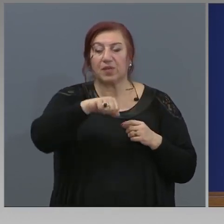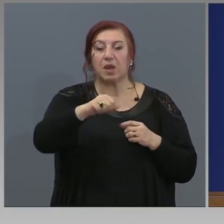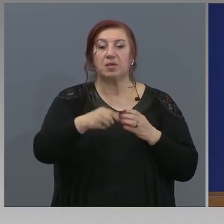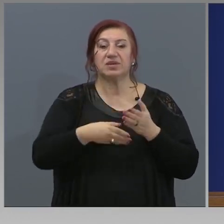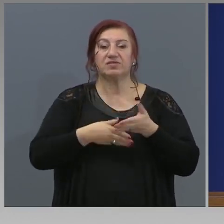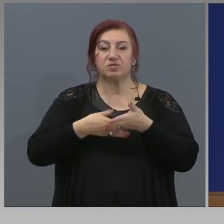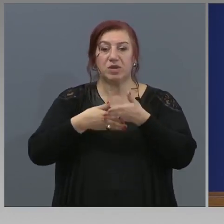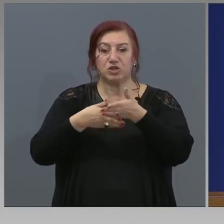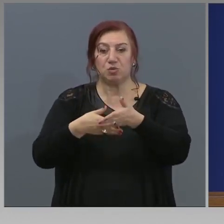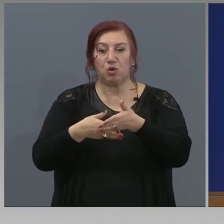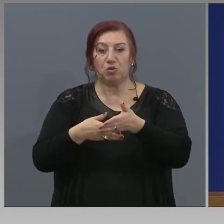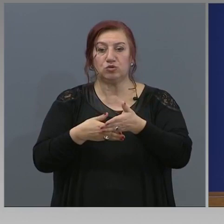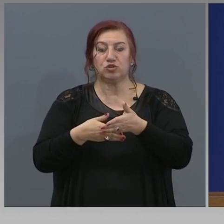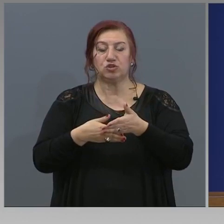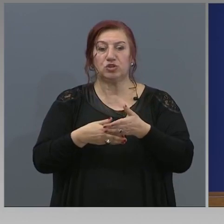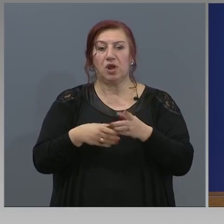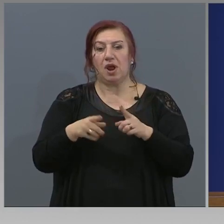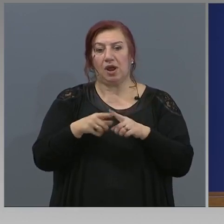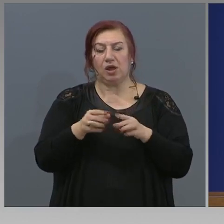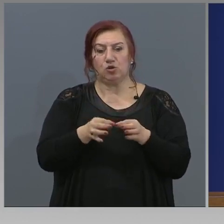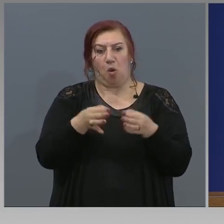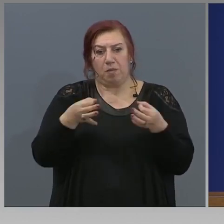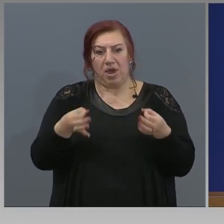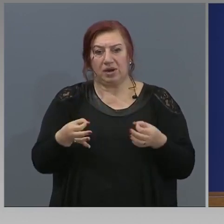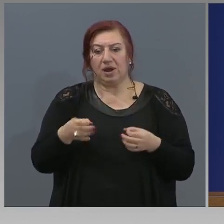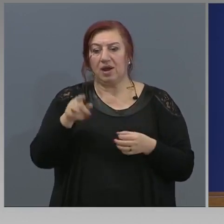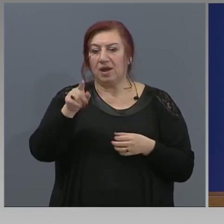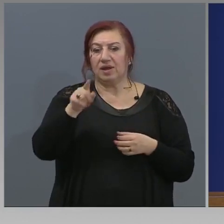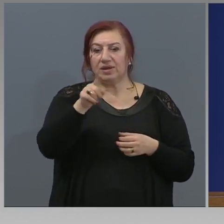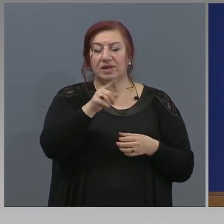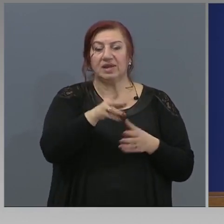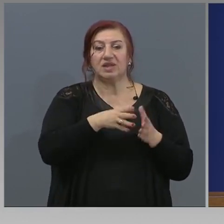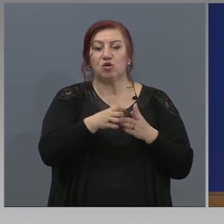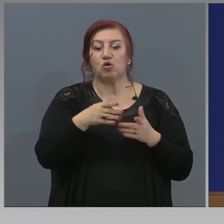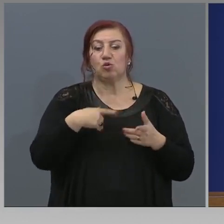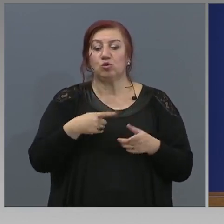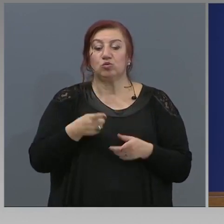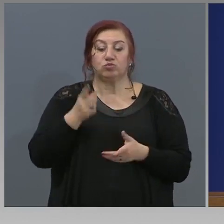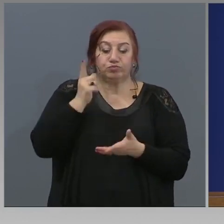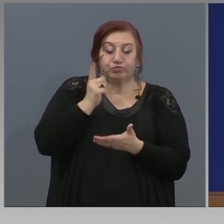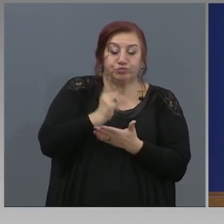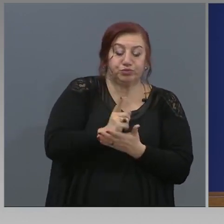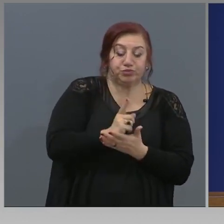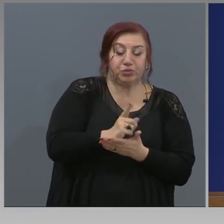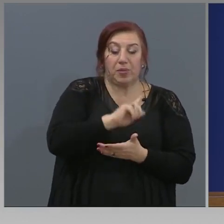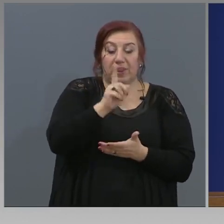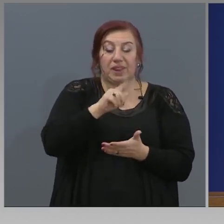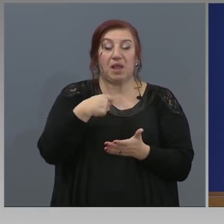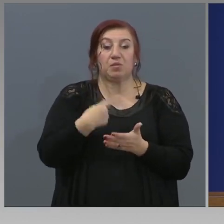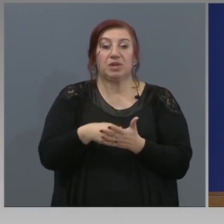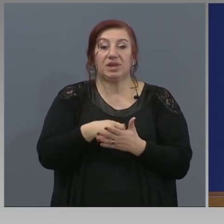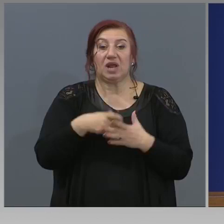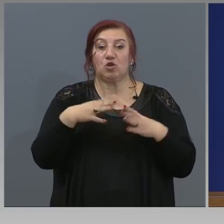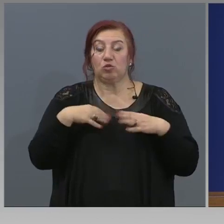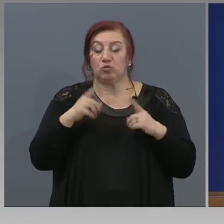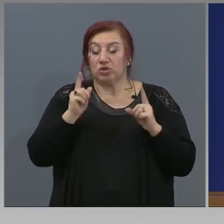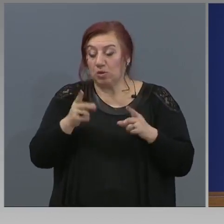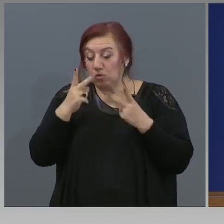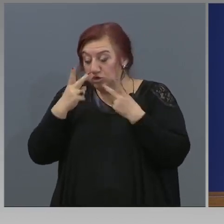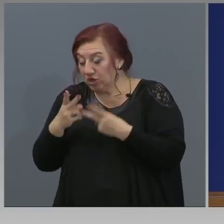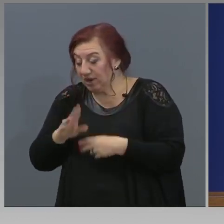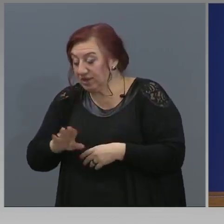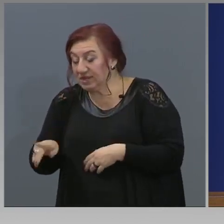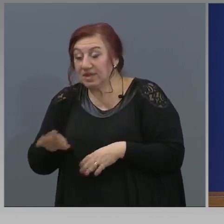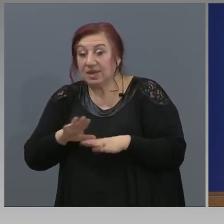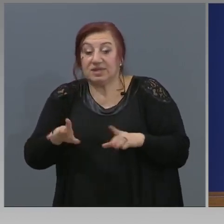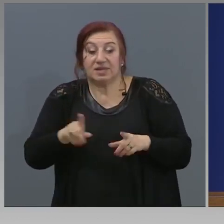мярка, като мярка на хората, които попри нуда са в неплатен отпуск, за да си гледат децата, тъй като не ходат на